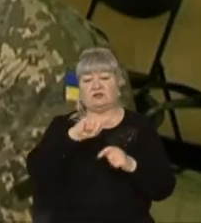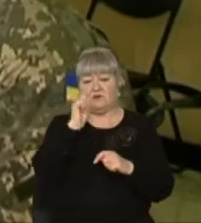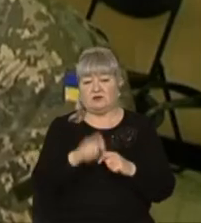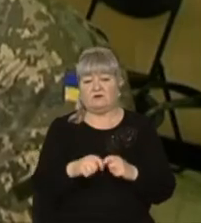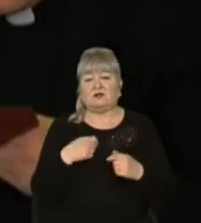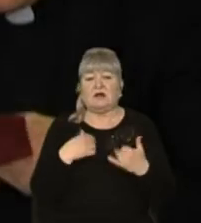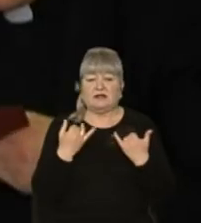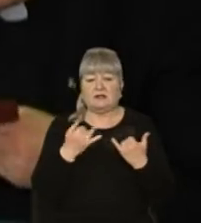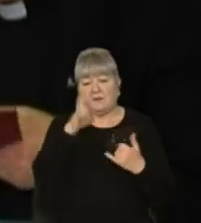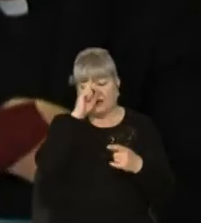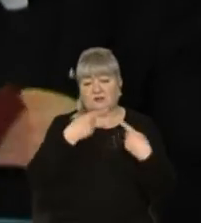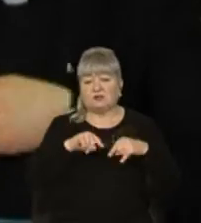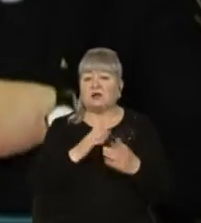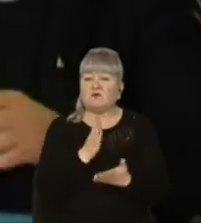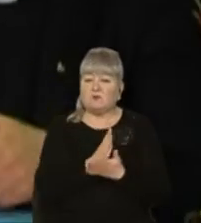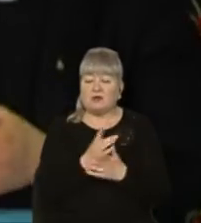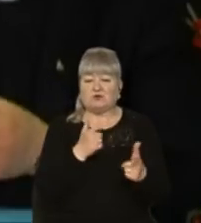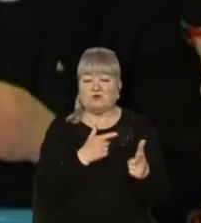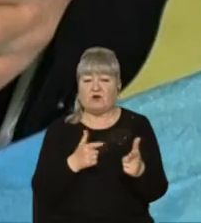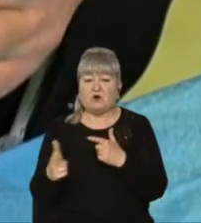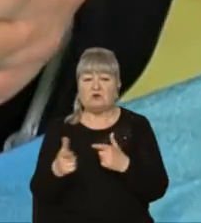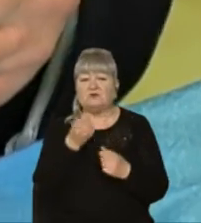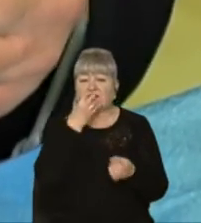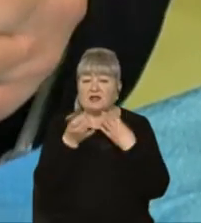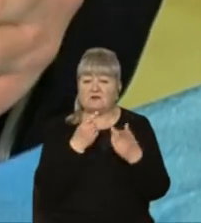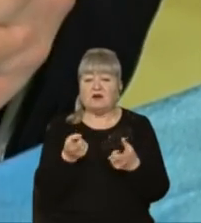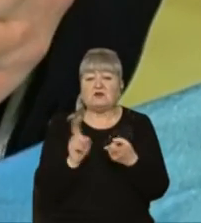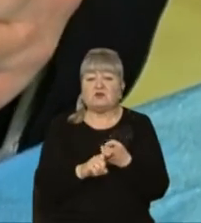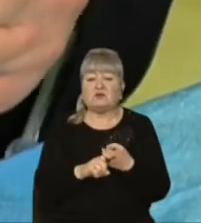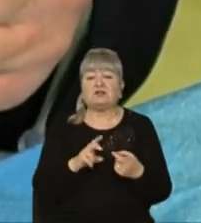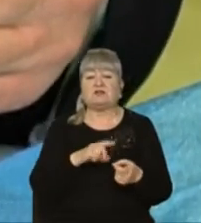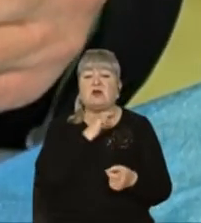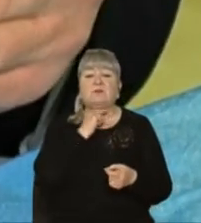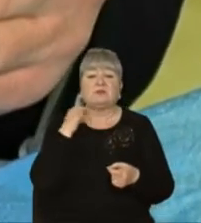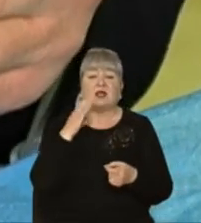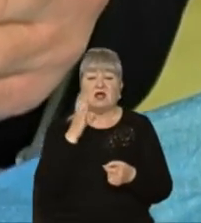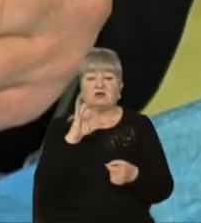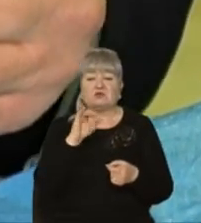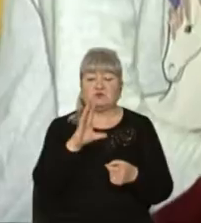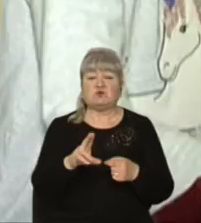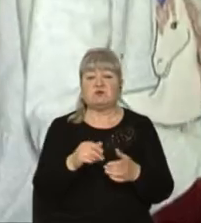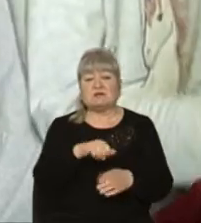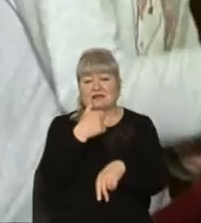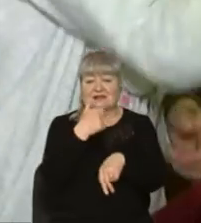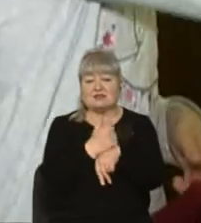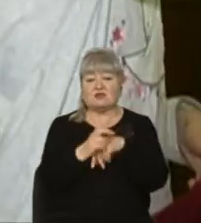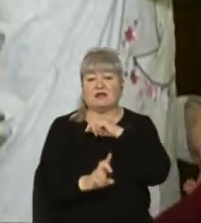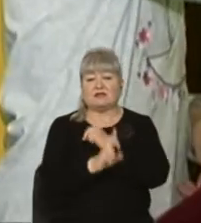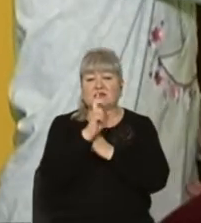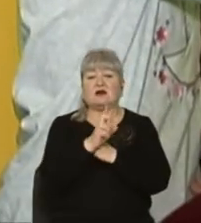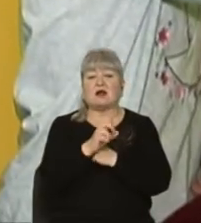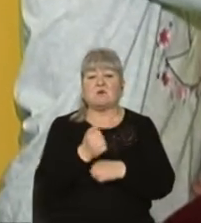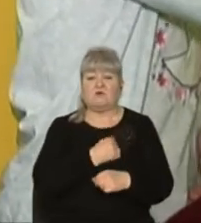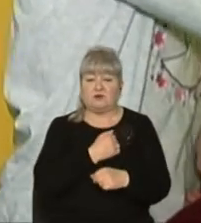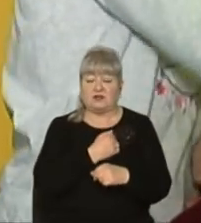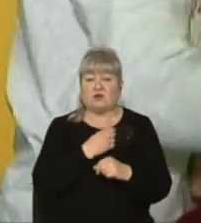тут державу маємо. До виготовлення маків долучився отець Степан Сус, настоятель гарнізонного храму святих апостолів Петра та Павла,